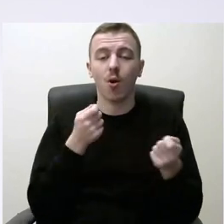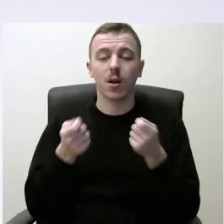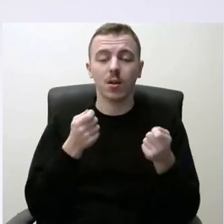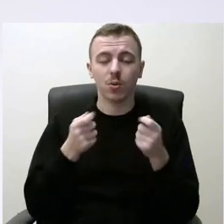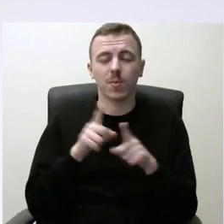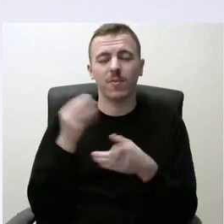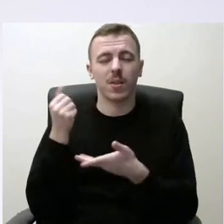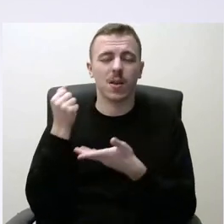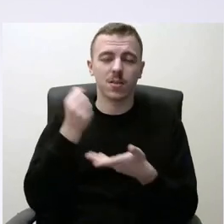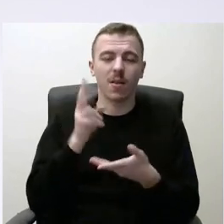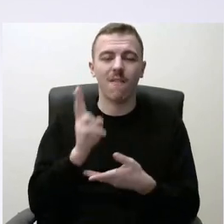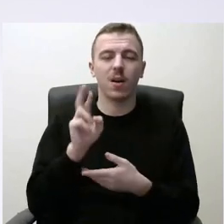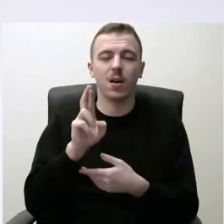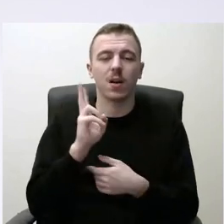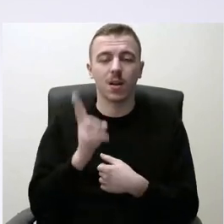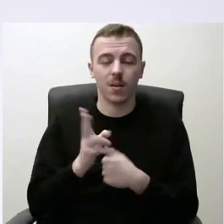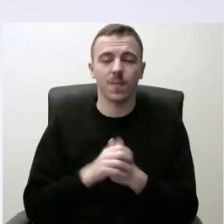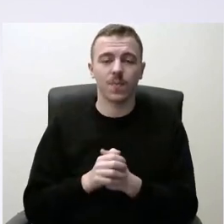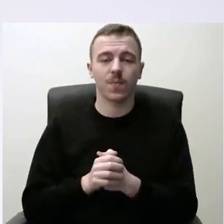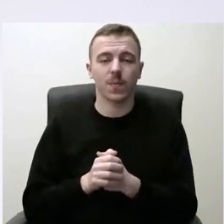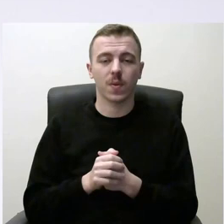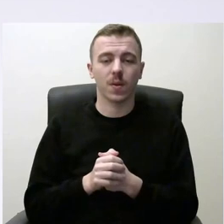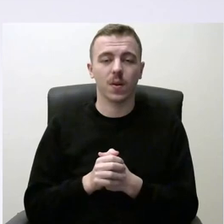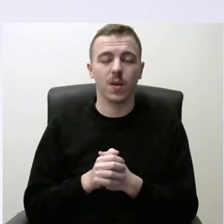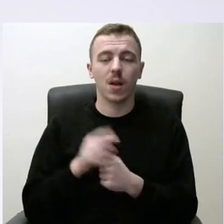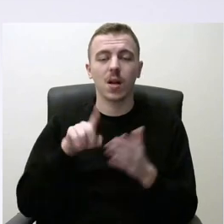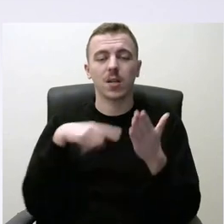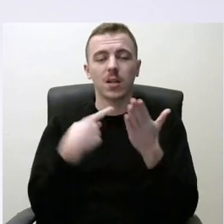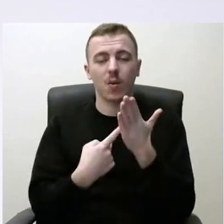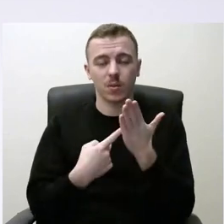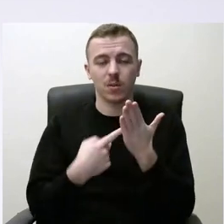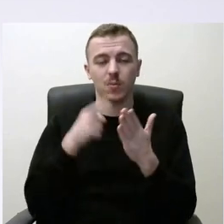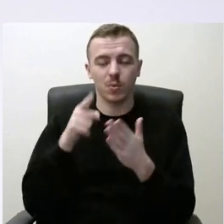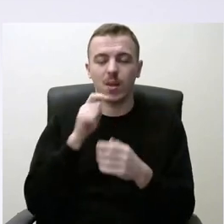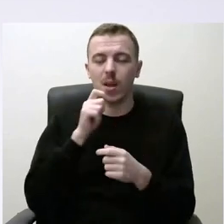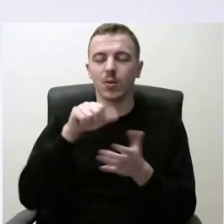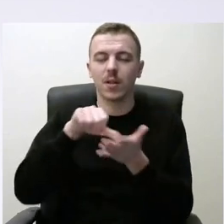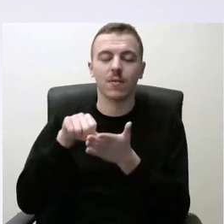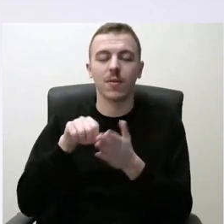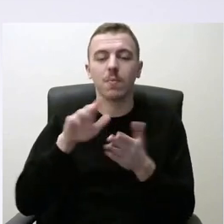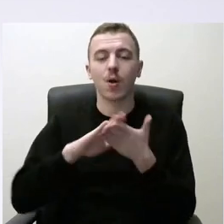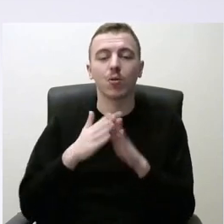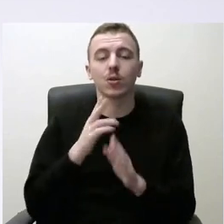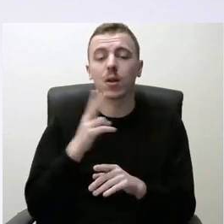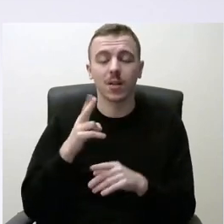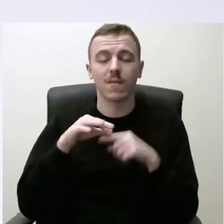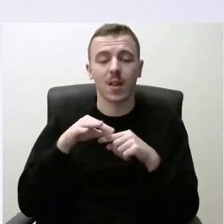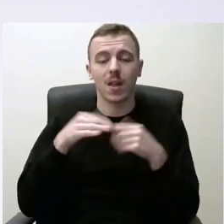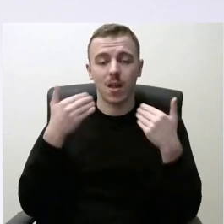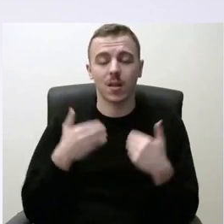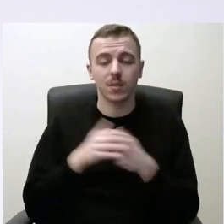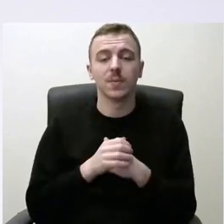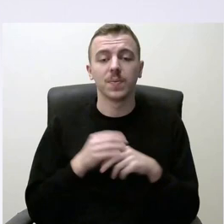Vyriausios rinkimų komisijos Klausimus laidos dalyviams rengia šios laidos vedėjas. Nuskambėjus